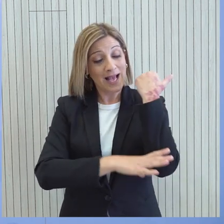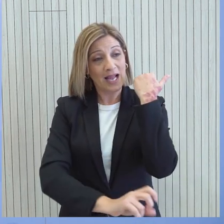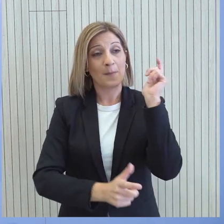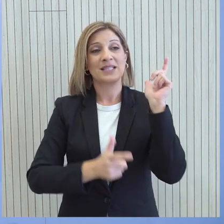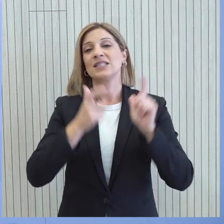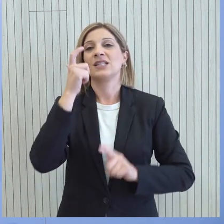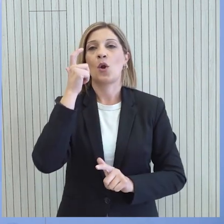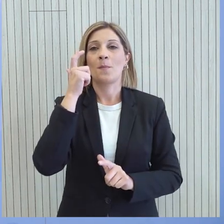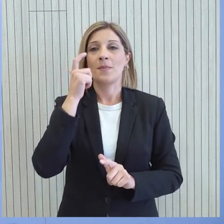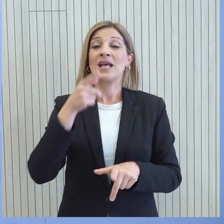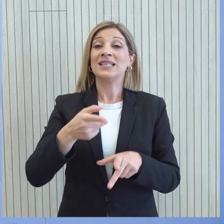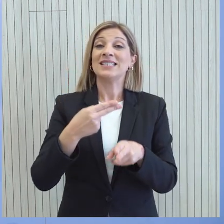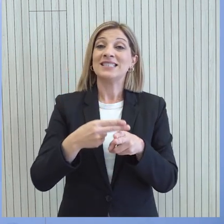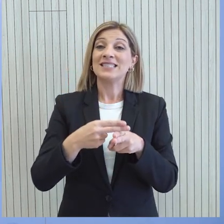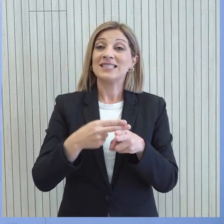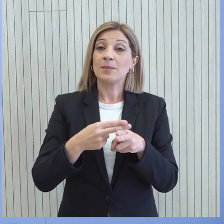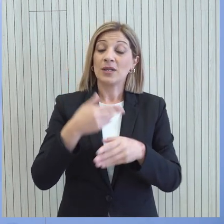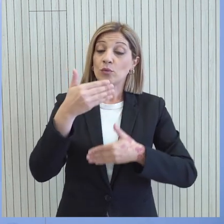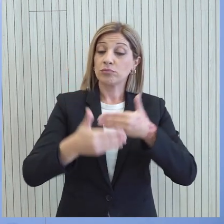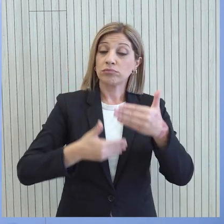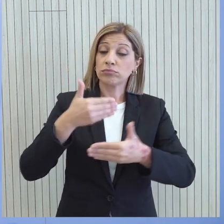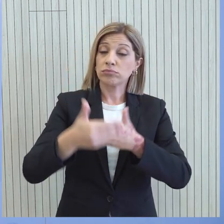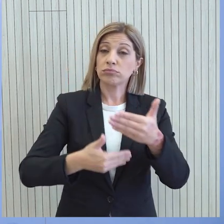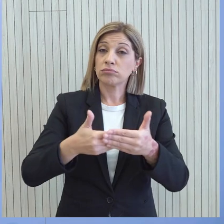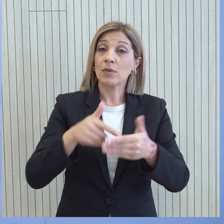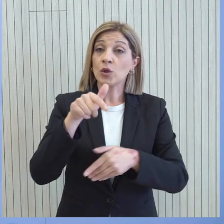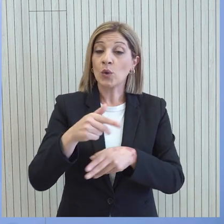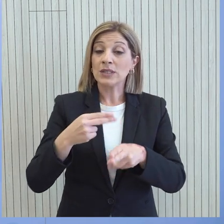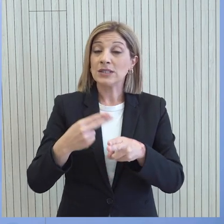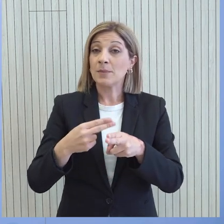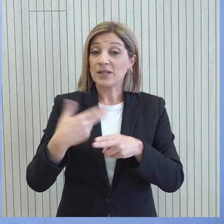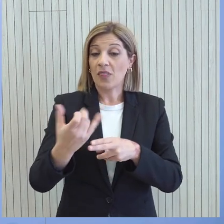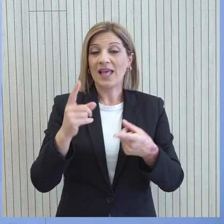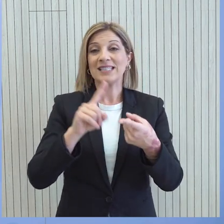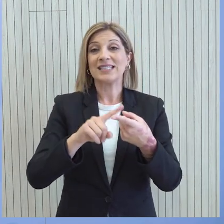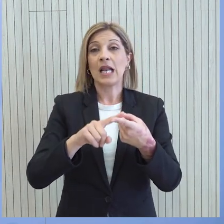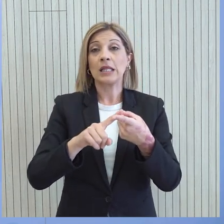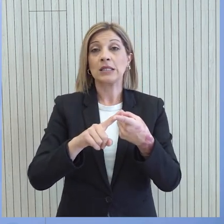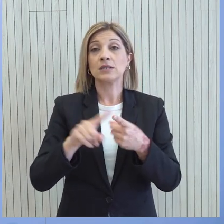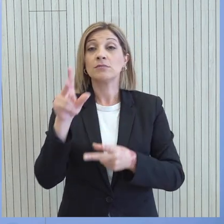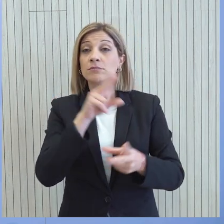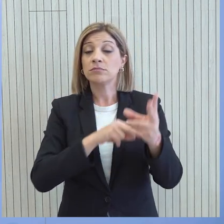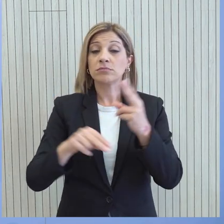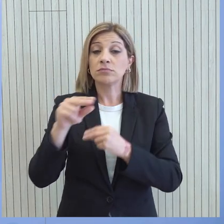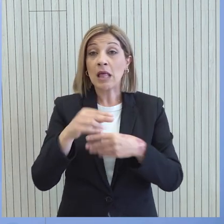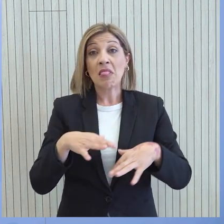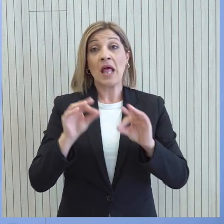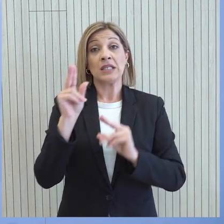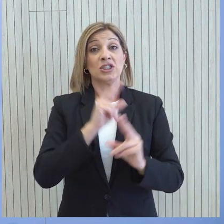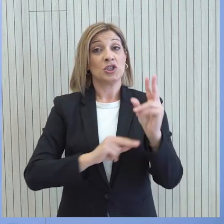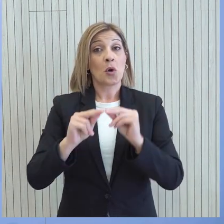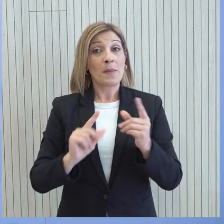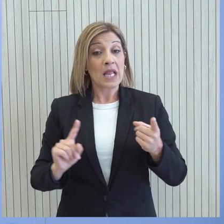ΗΠΑ σε μια περίοδο που επίκειται η σύγκληση της διαυρημένης συνάντησης για διερεύνηση προοπτικής επανέραξης των